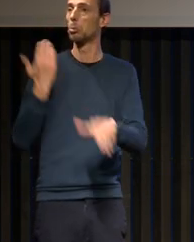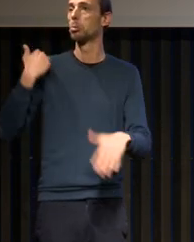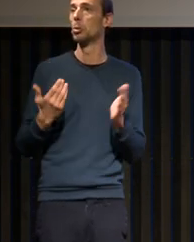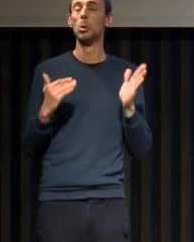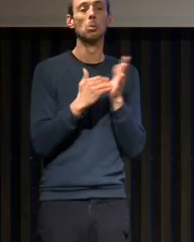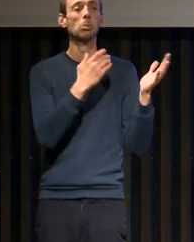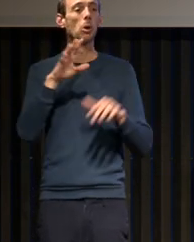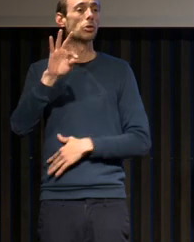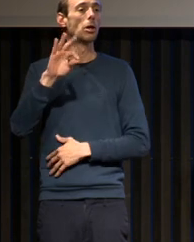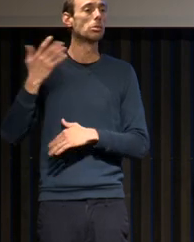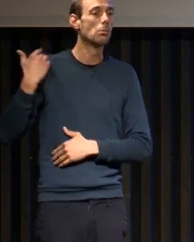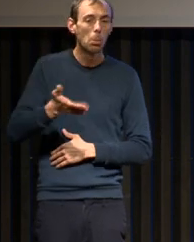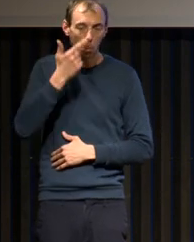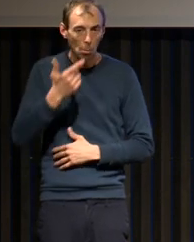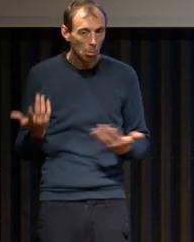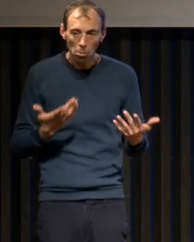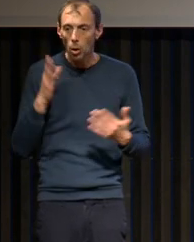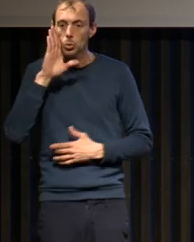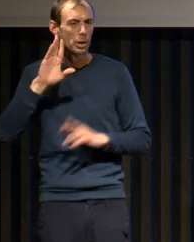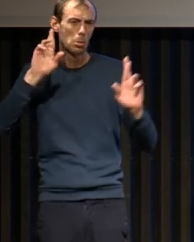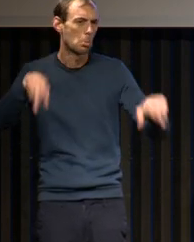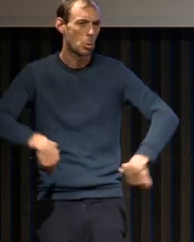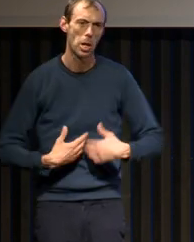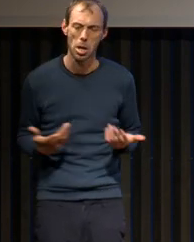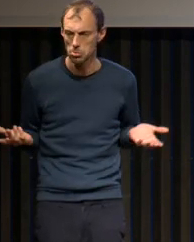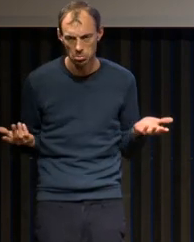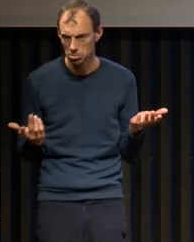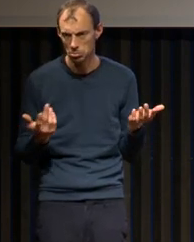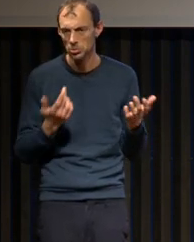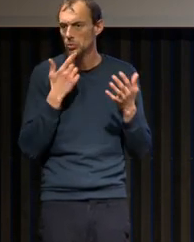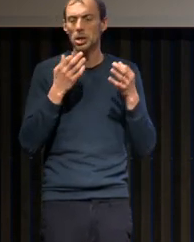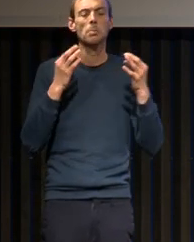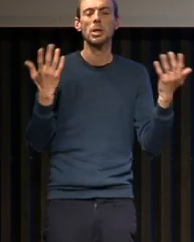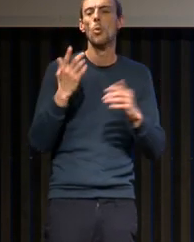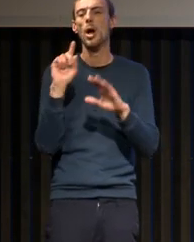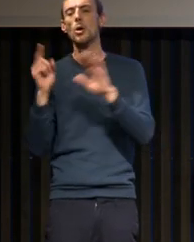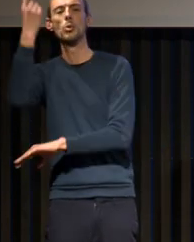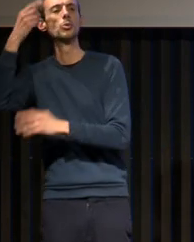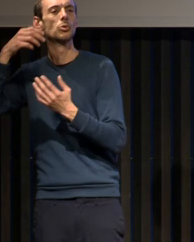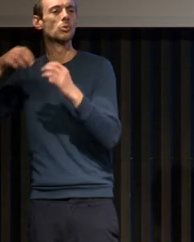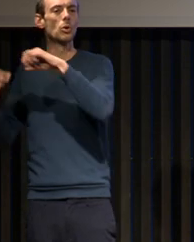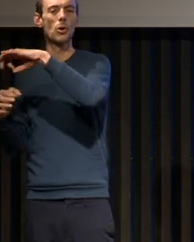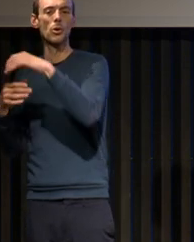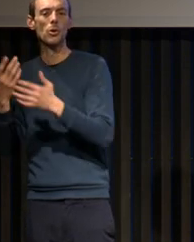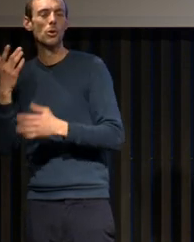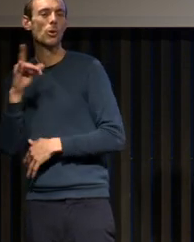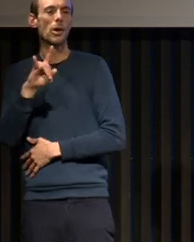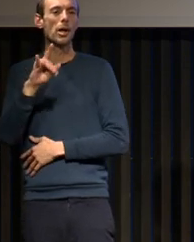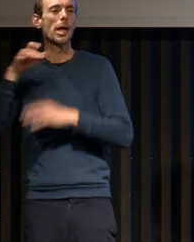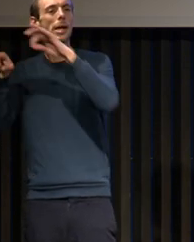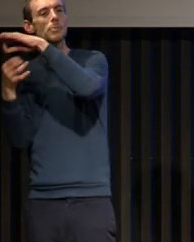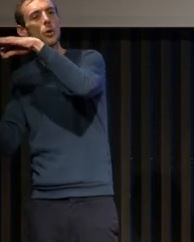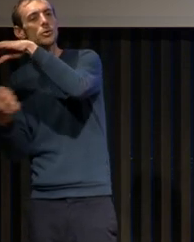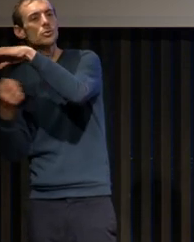un moment de repos. L'idée que Hypnos est le frère jumeau de Thanatos. Hypnos,'est que Schopenhauer dit, mais c'est en fait aussi dans la